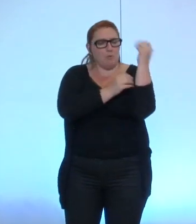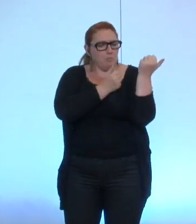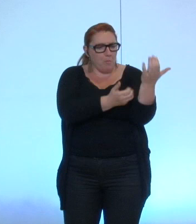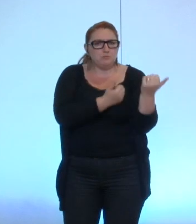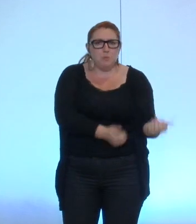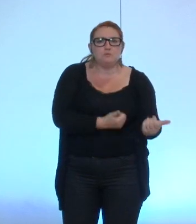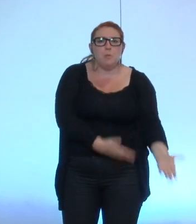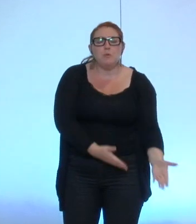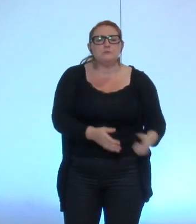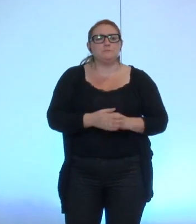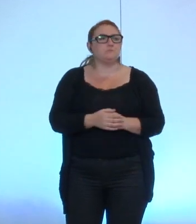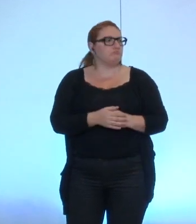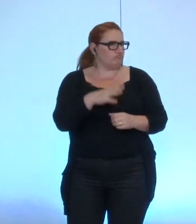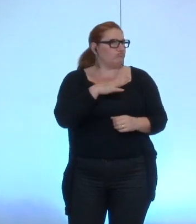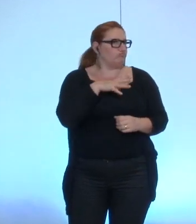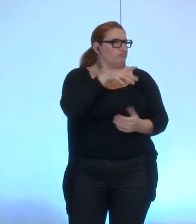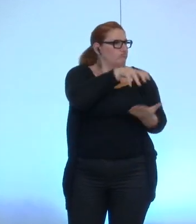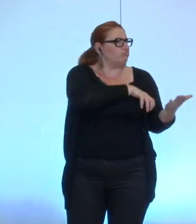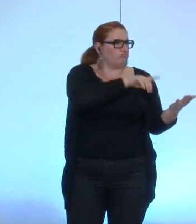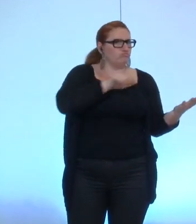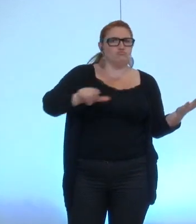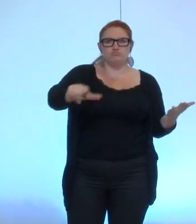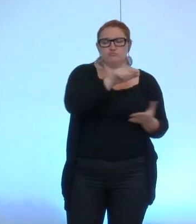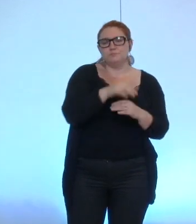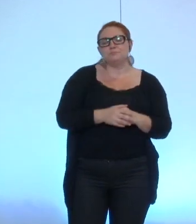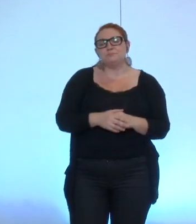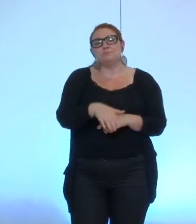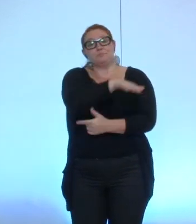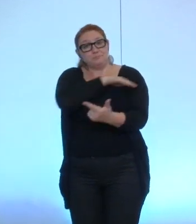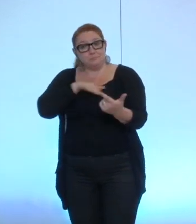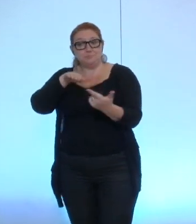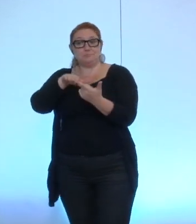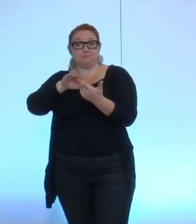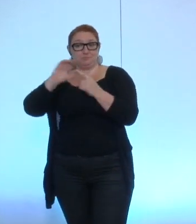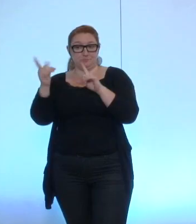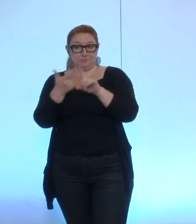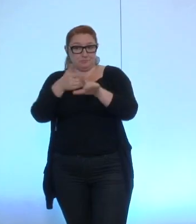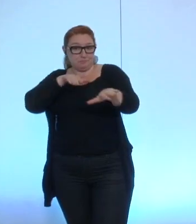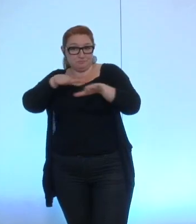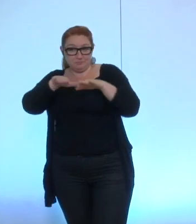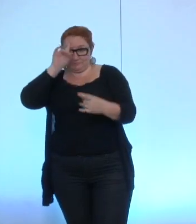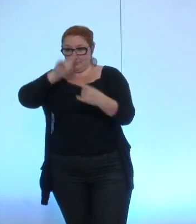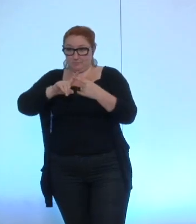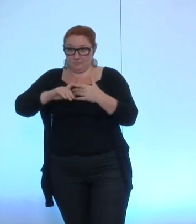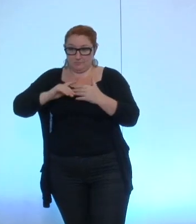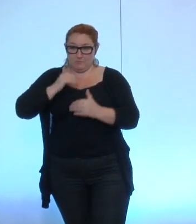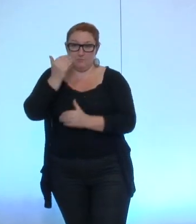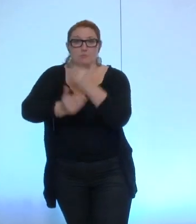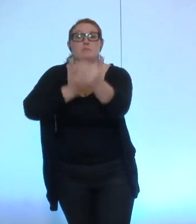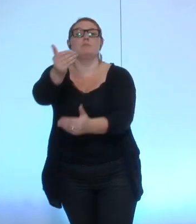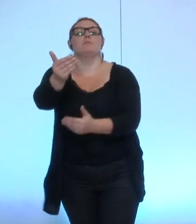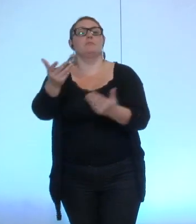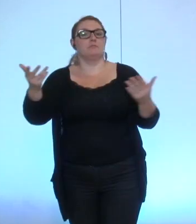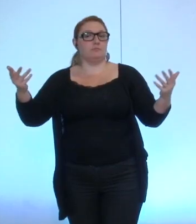donc ça je pense que vous les avez et il y a une deuxième façon aussi d'avancer et là